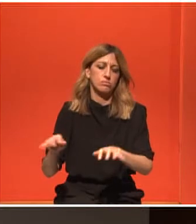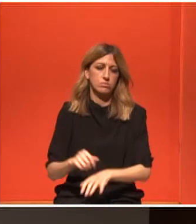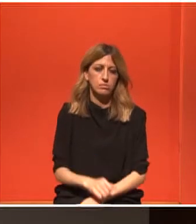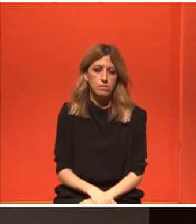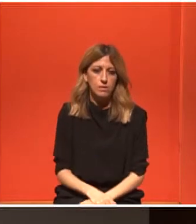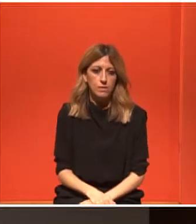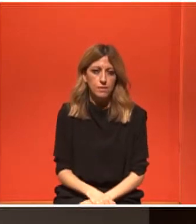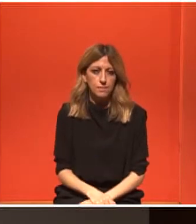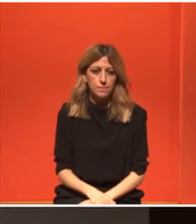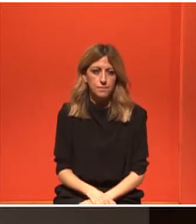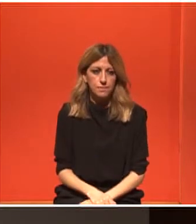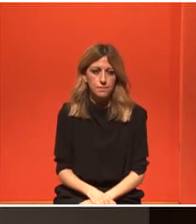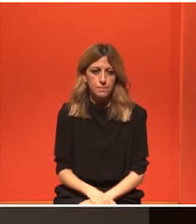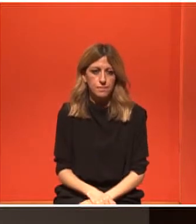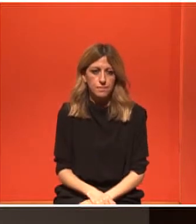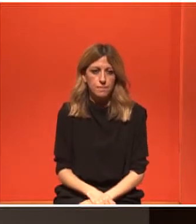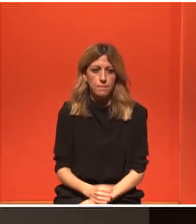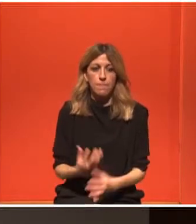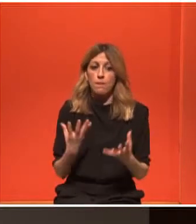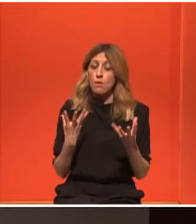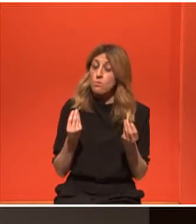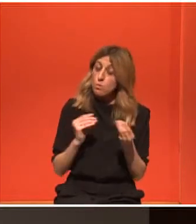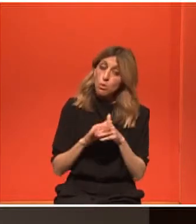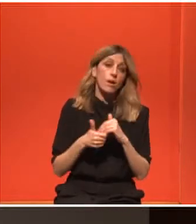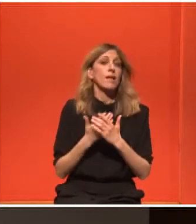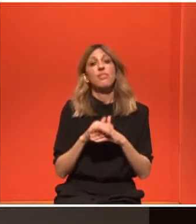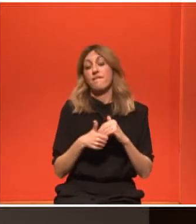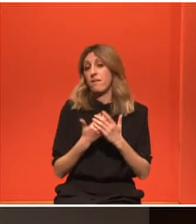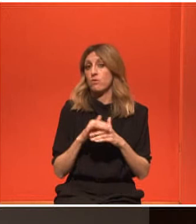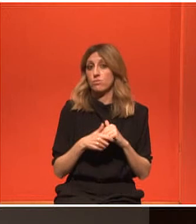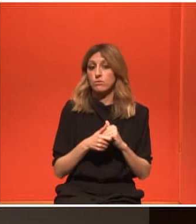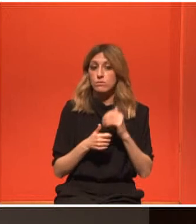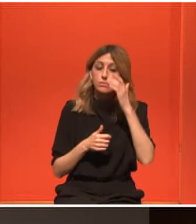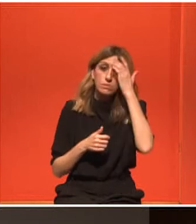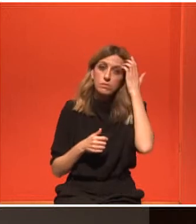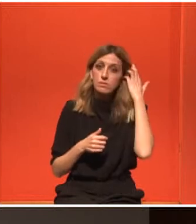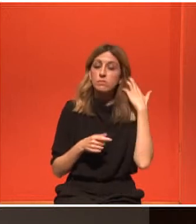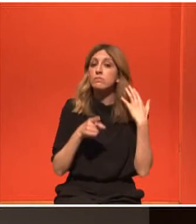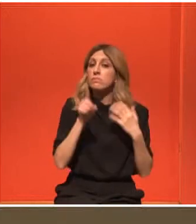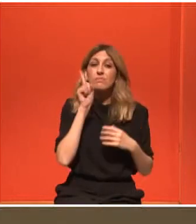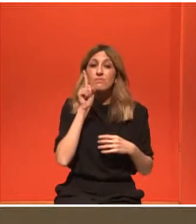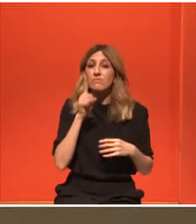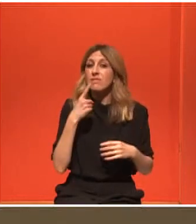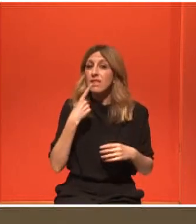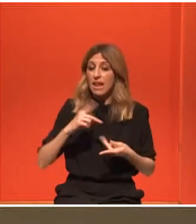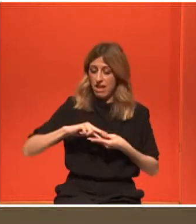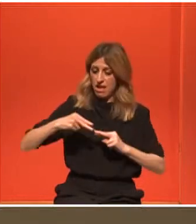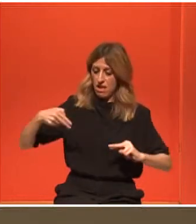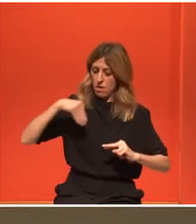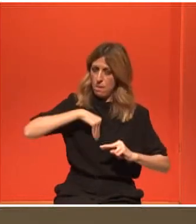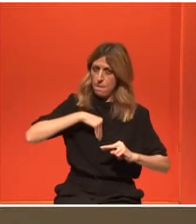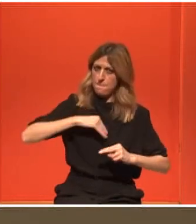Χριστίνα. Πολύ ενδιαφέρον. Γιατί παρόλο που υπάρχει γονιδιακή επιβάρυνση, κι όμως το αποδίδεται